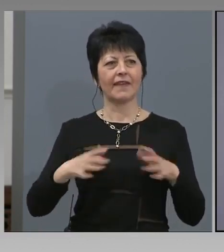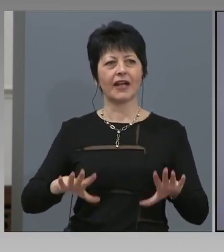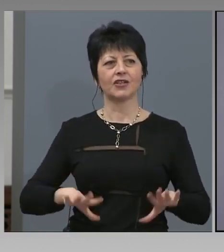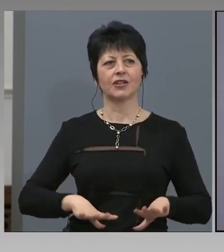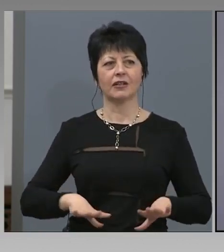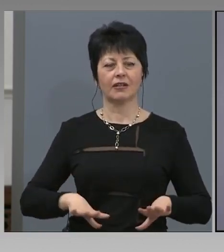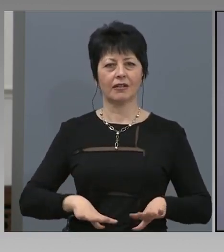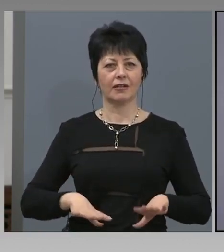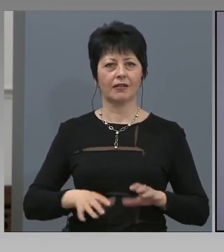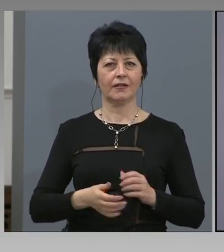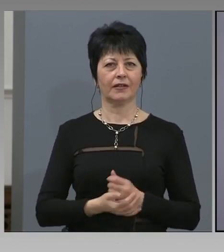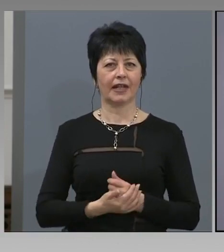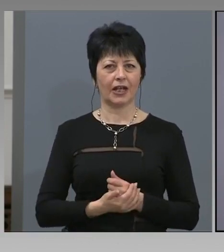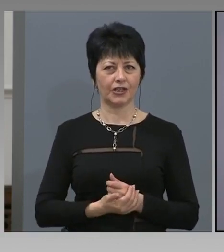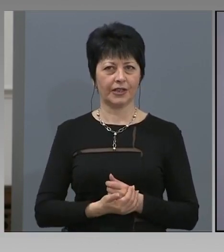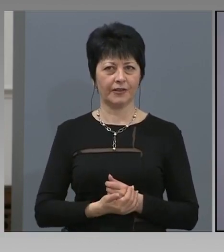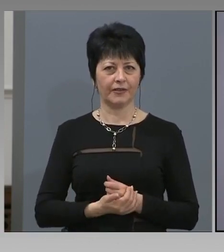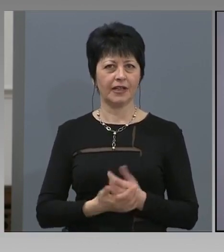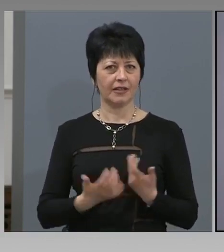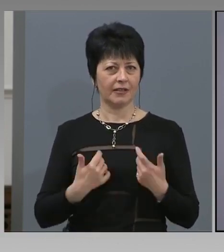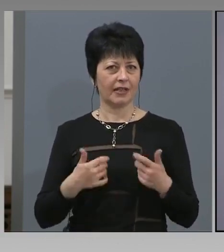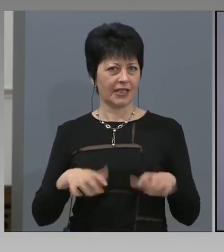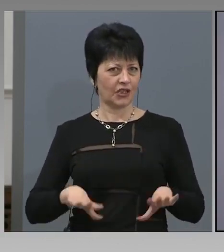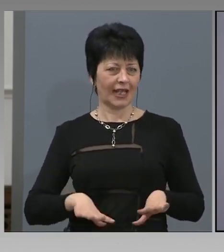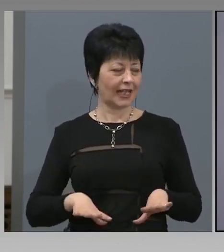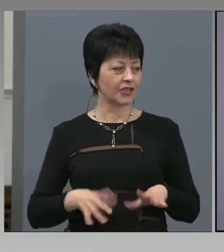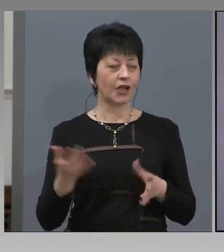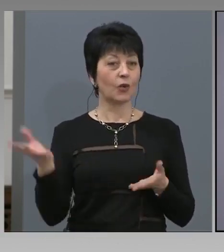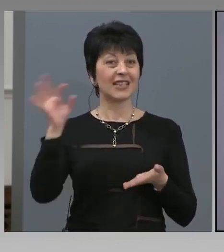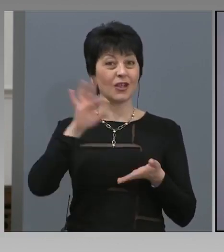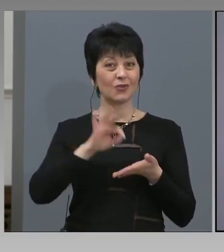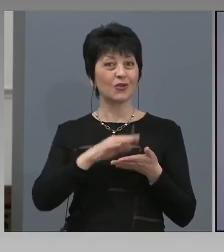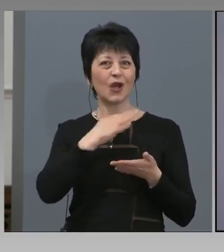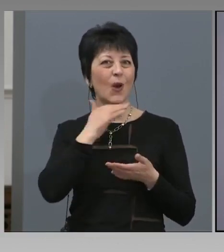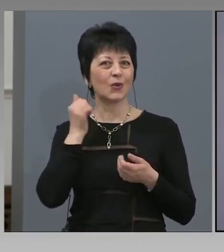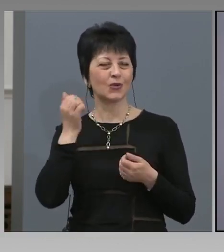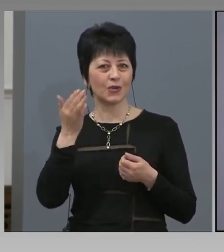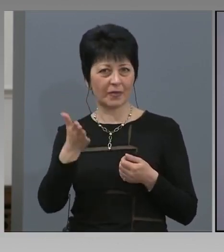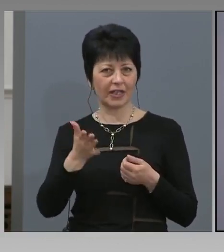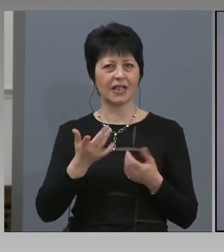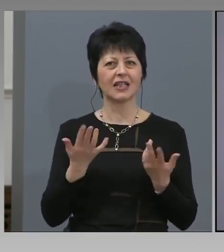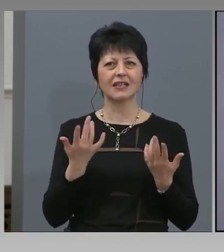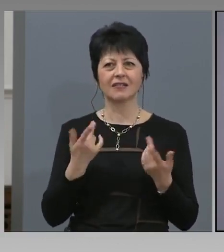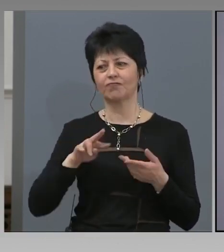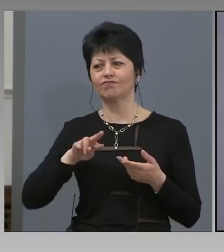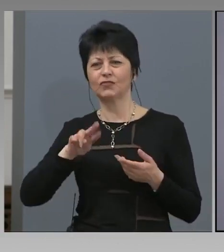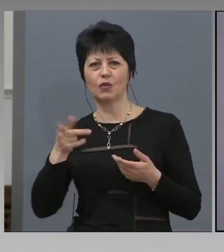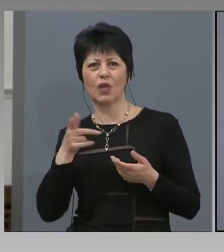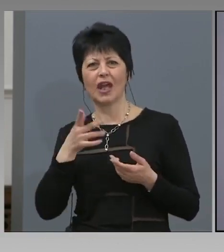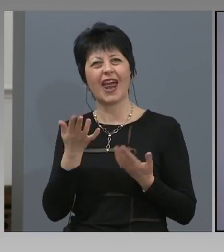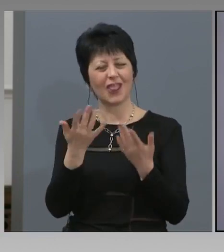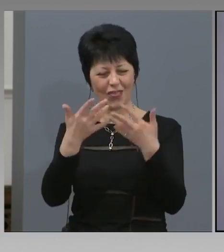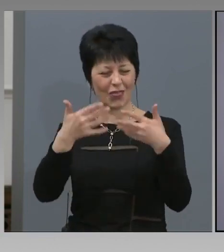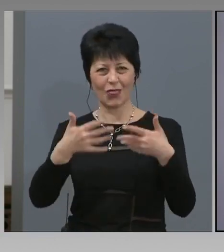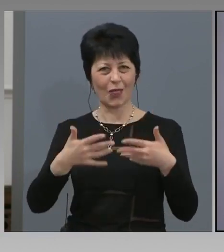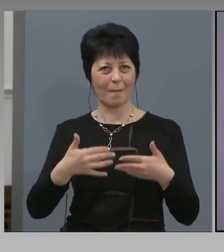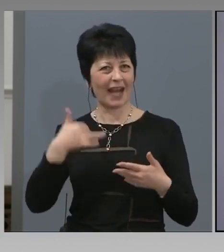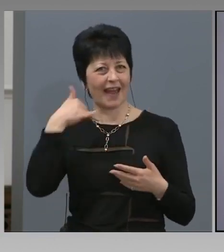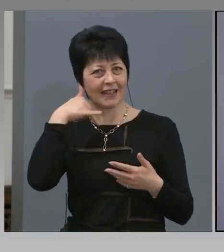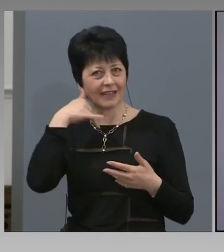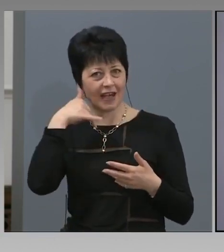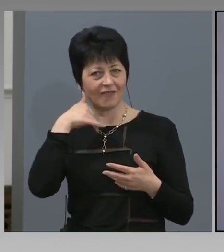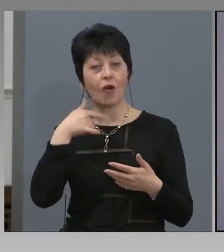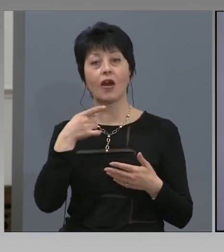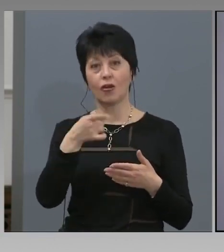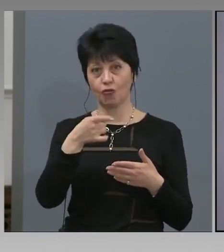са дошли от чужбина и с чуждестранни номера, в България приложението